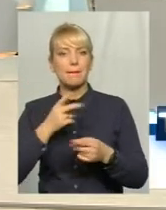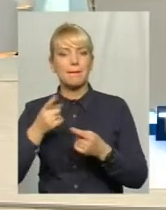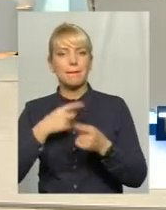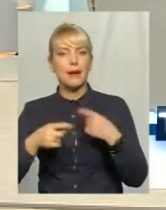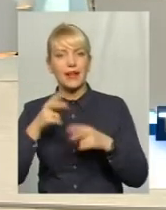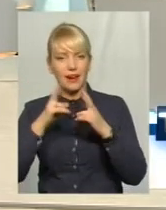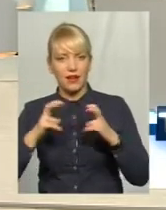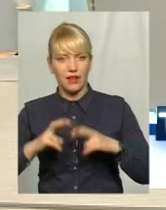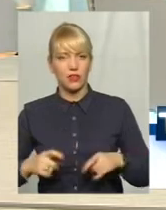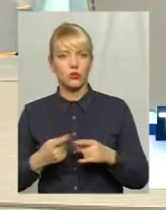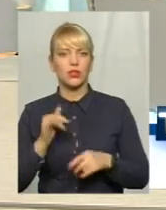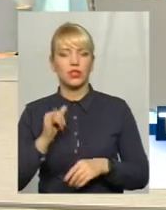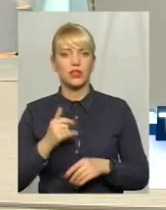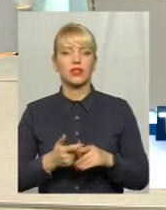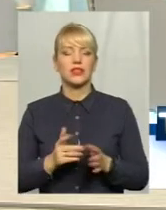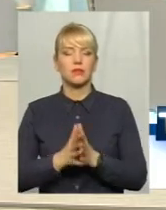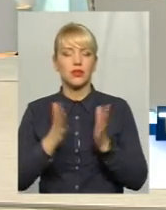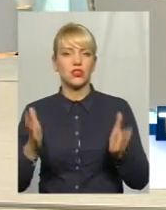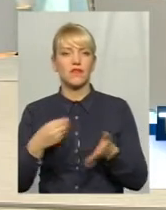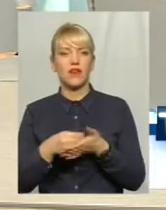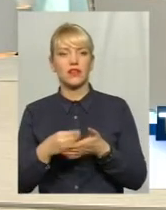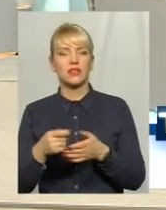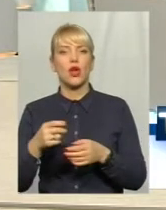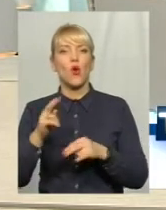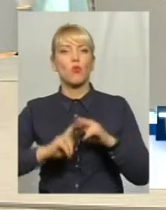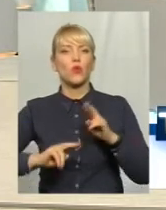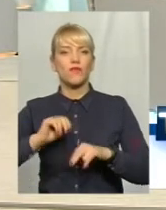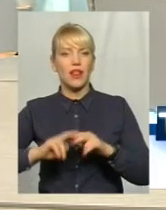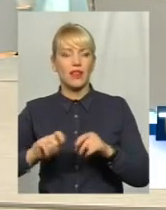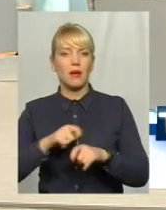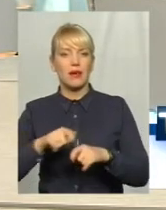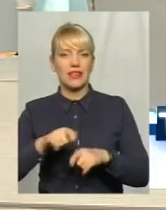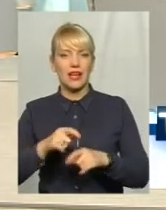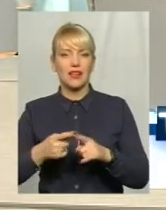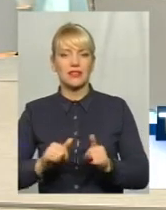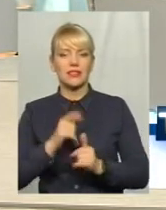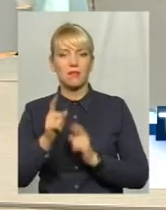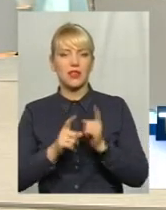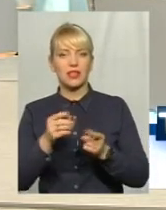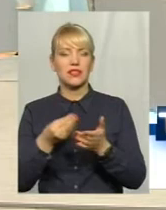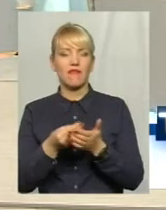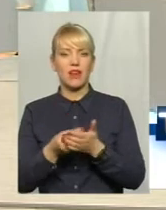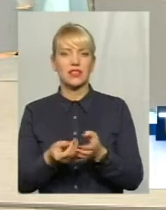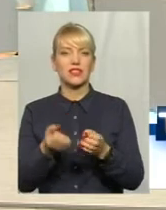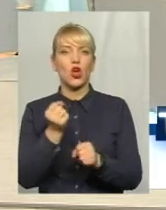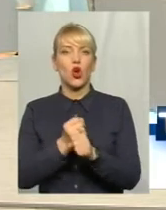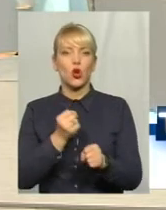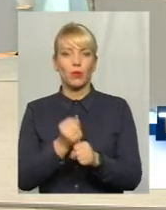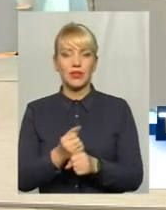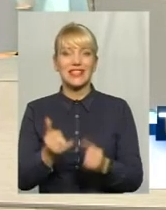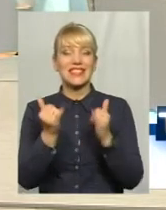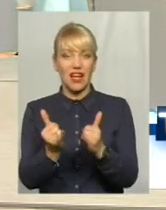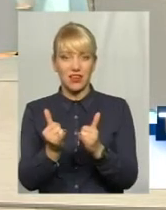роки збільшилася вартість будівельних матеріалів, змінилася вартість робіт. Зараз